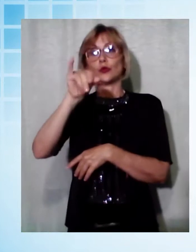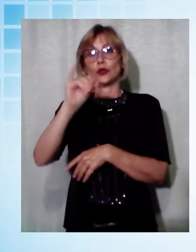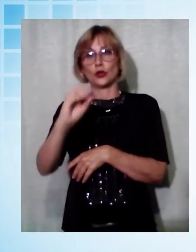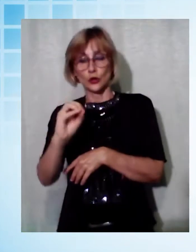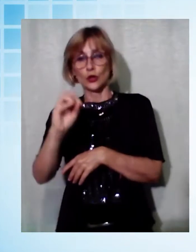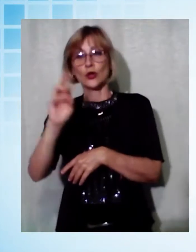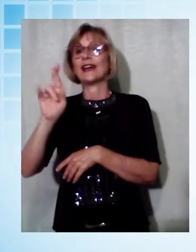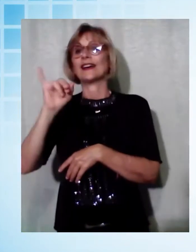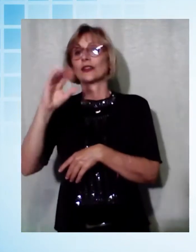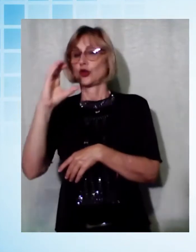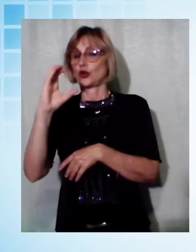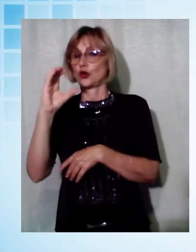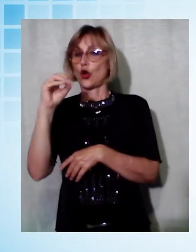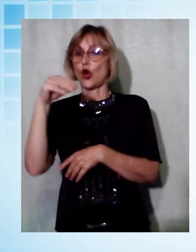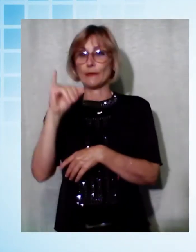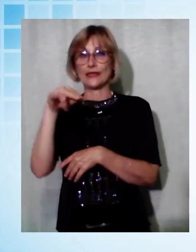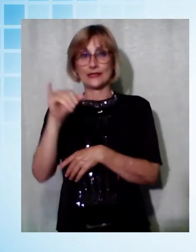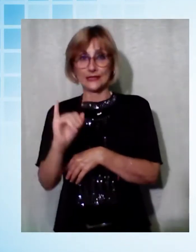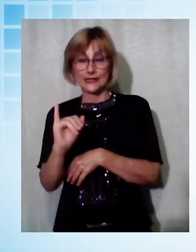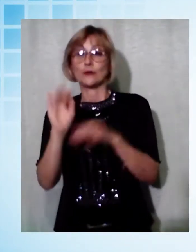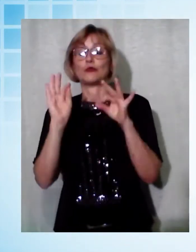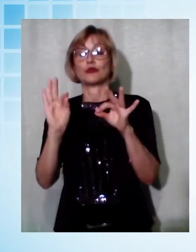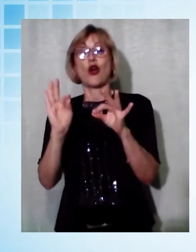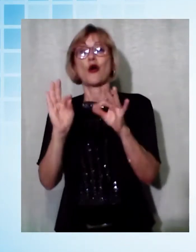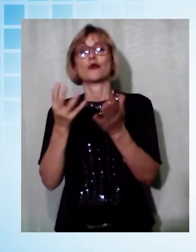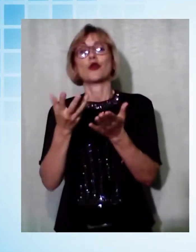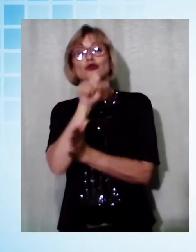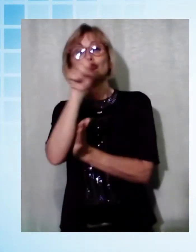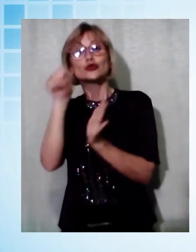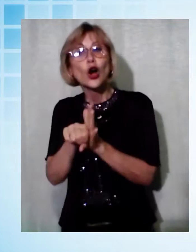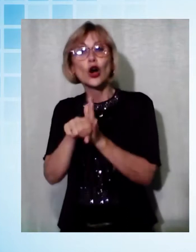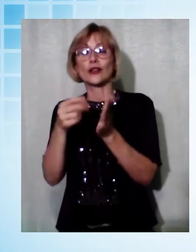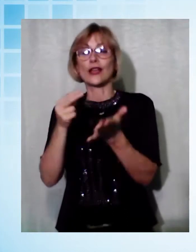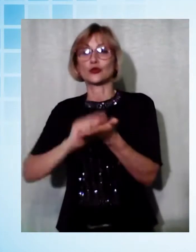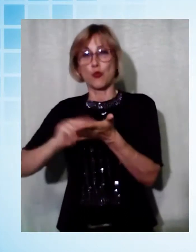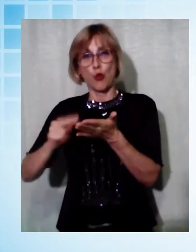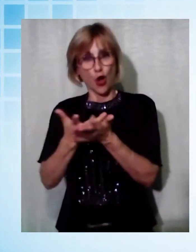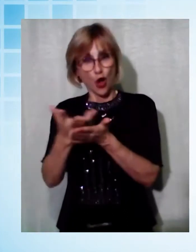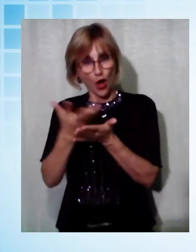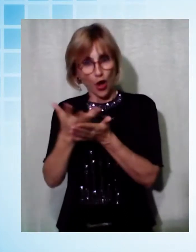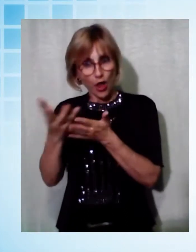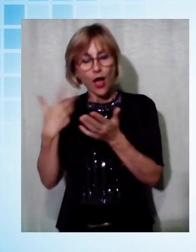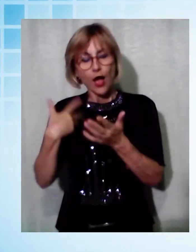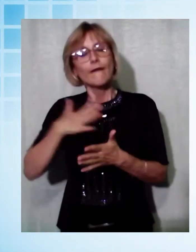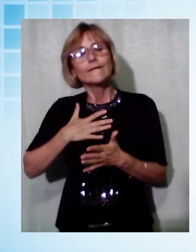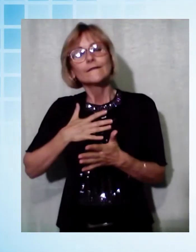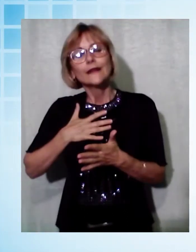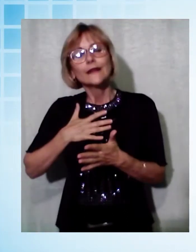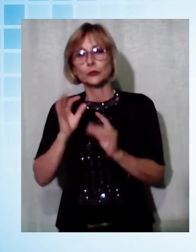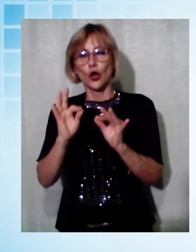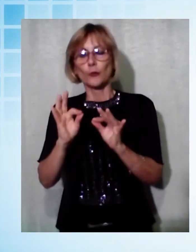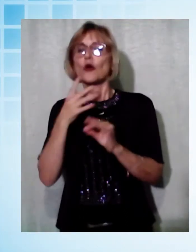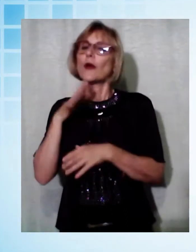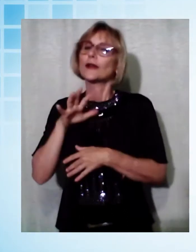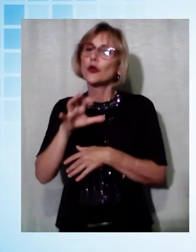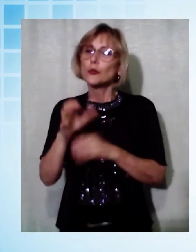storia di questa frazione, di questa scuola che teneva molto al recupero della chiesina del 1100, ma